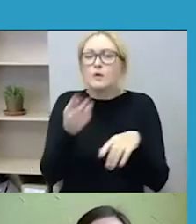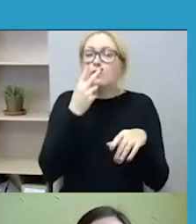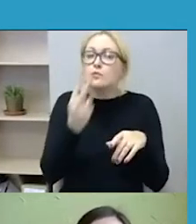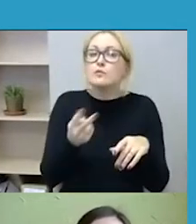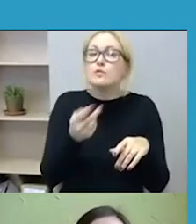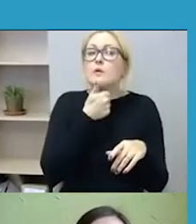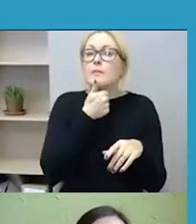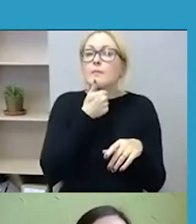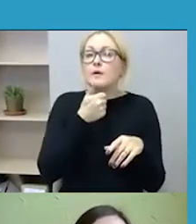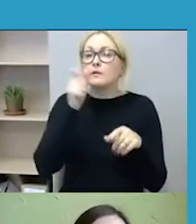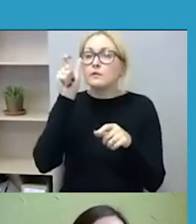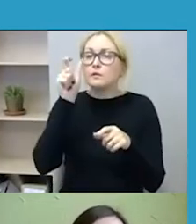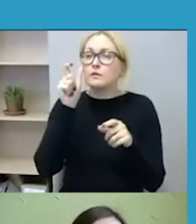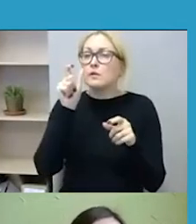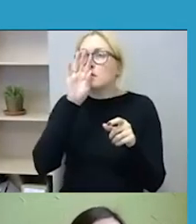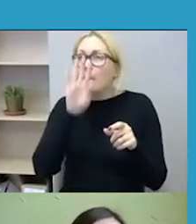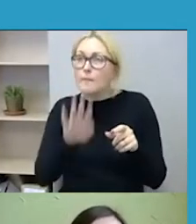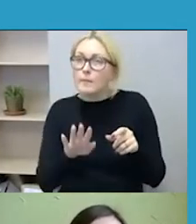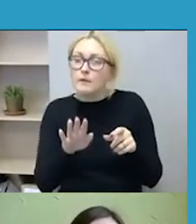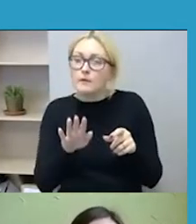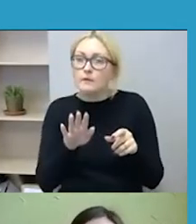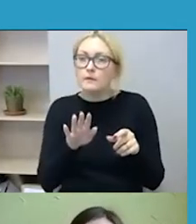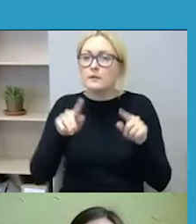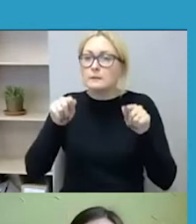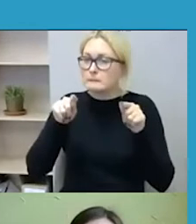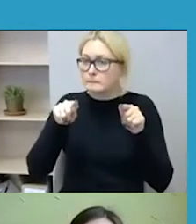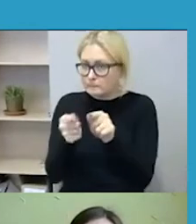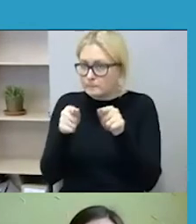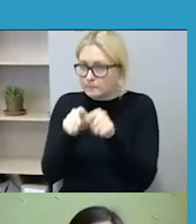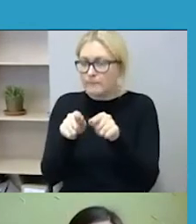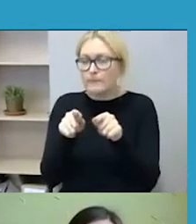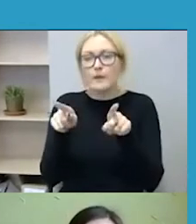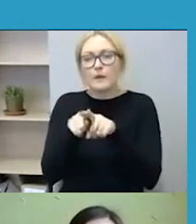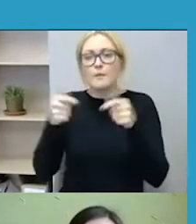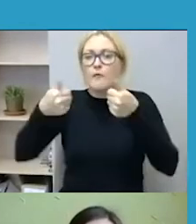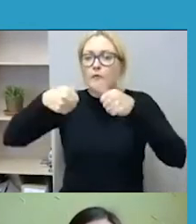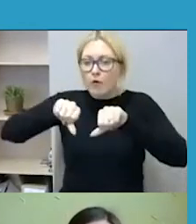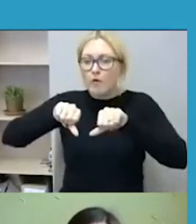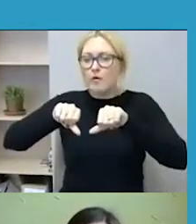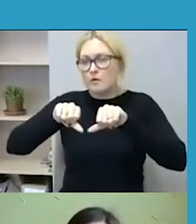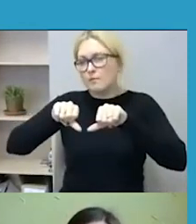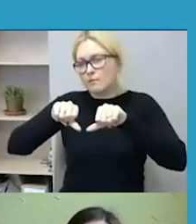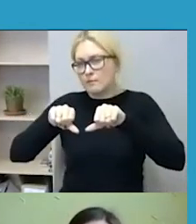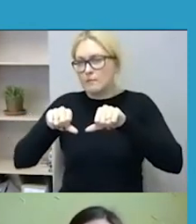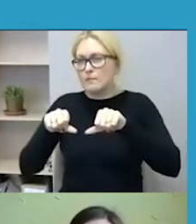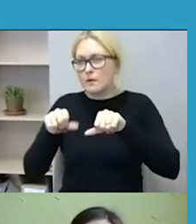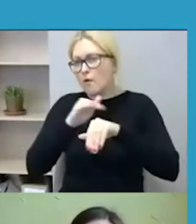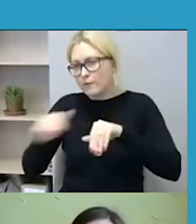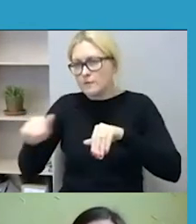kad nepykantos kurstimas yra formali veika ir nereikalauja padarinių.